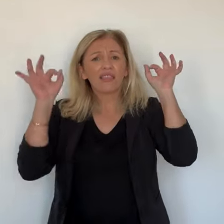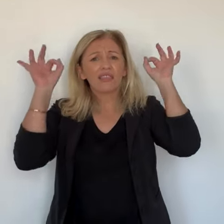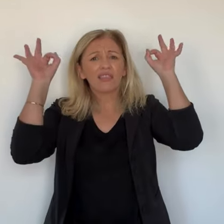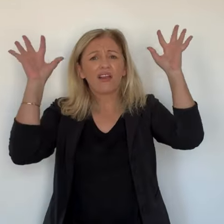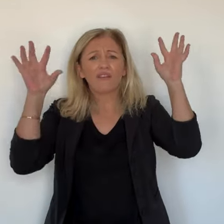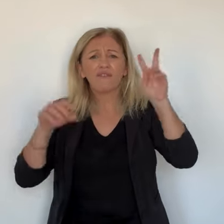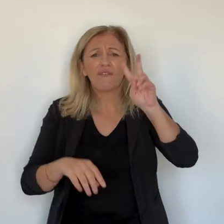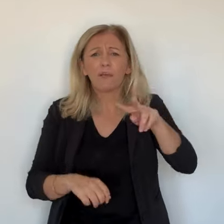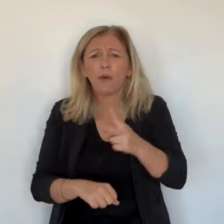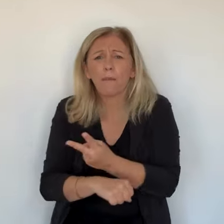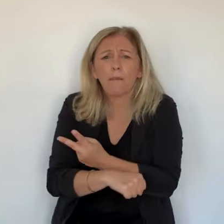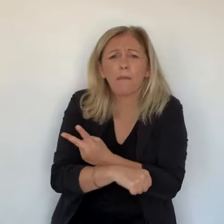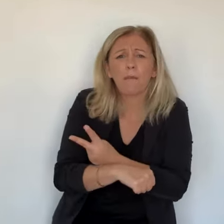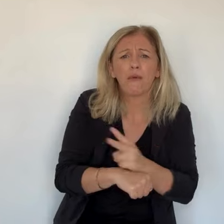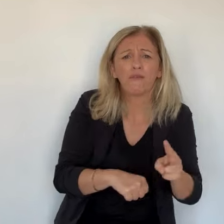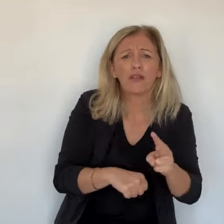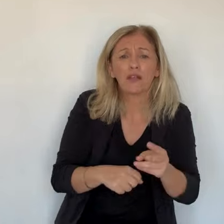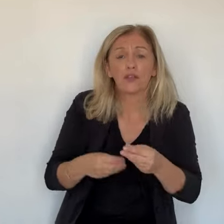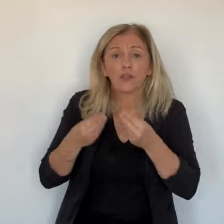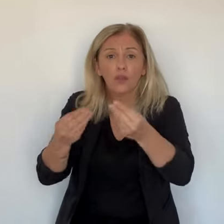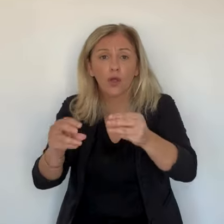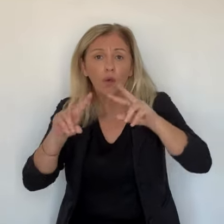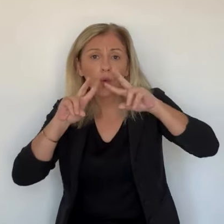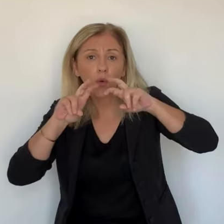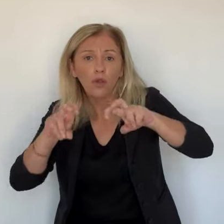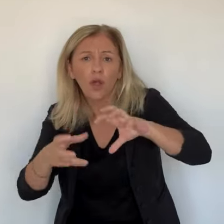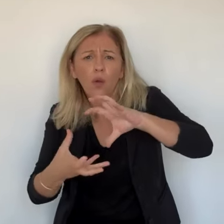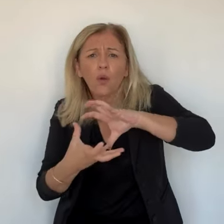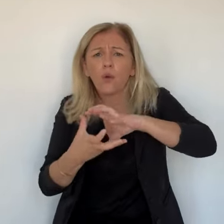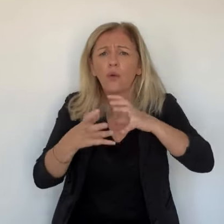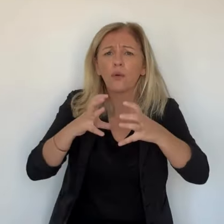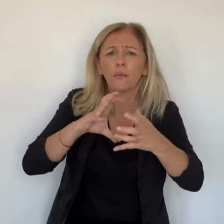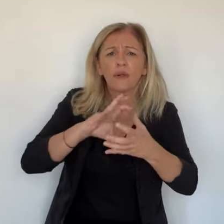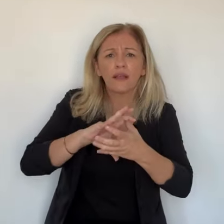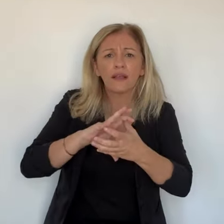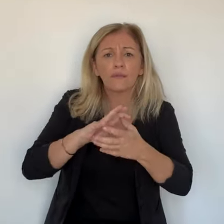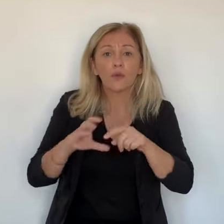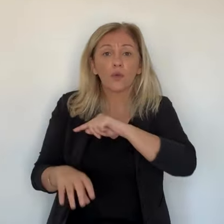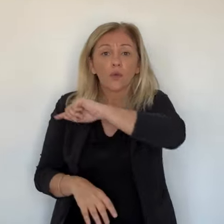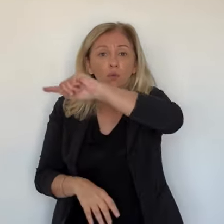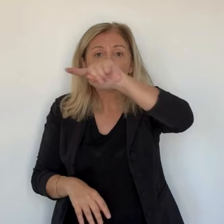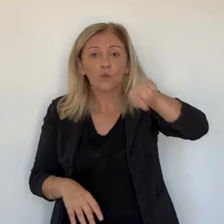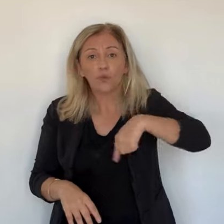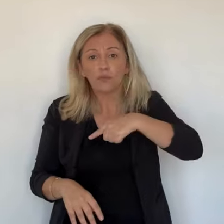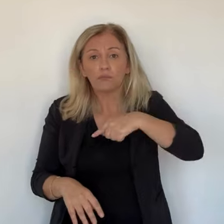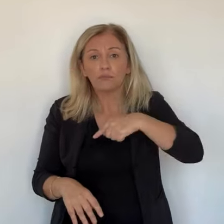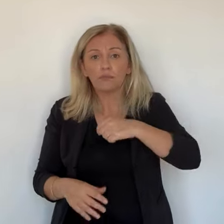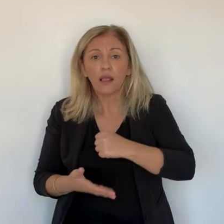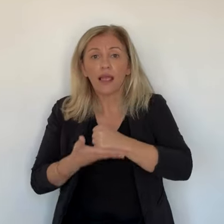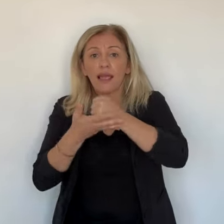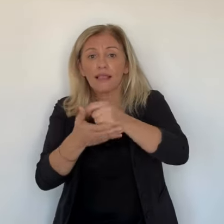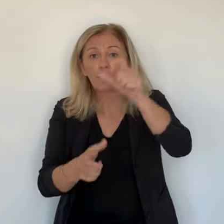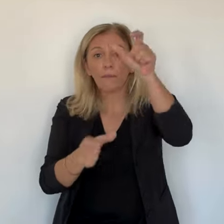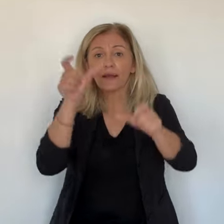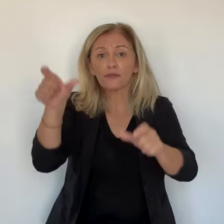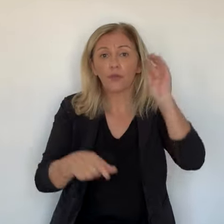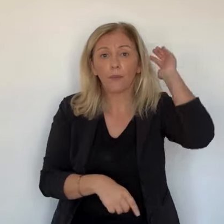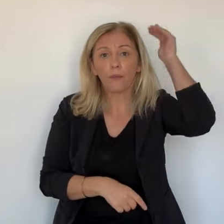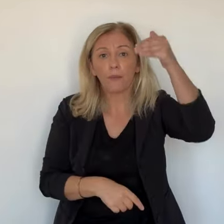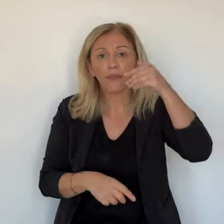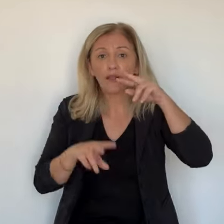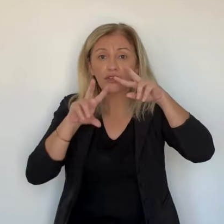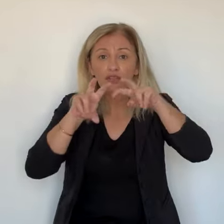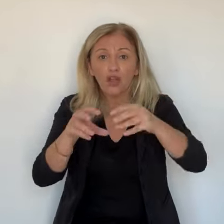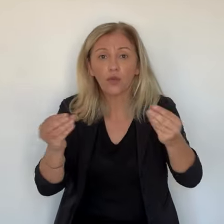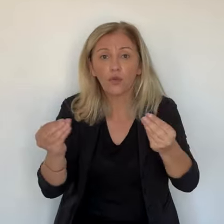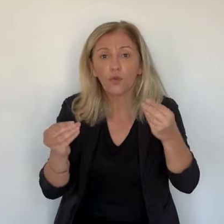évidemment, le soulagement. Maintenant on est très contents, surtout qu'hier on a eu un très mauvais temps et tout, on a orienté des recherches comme